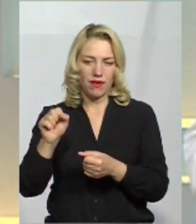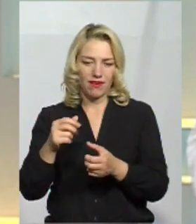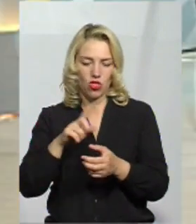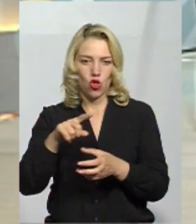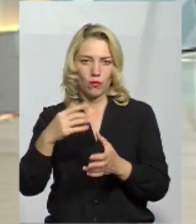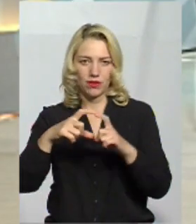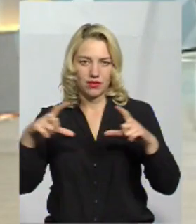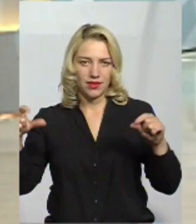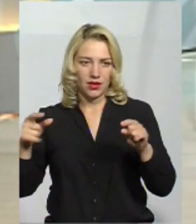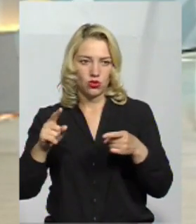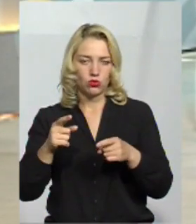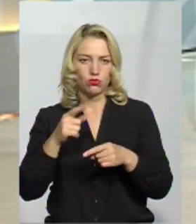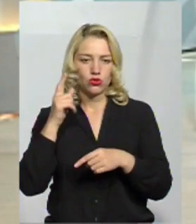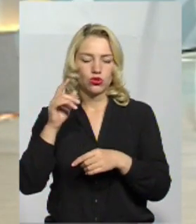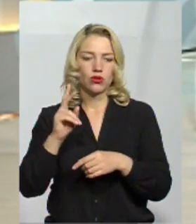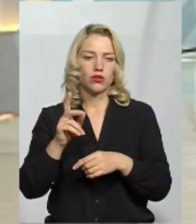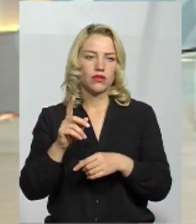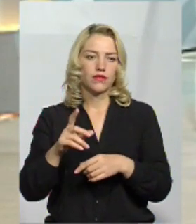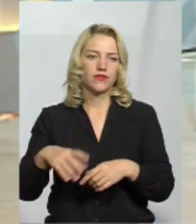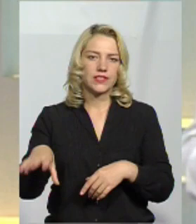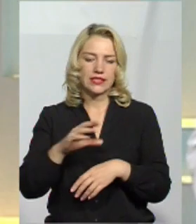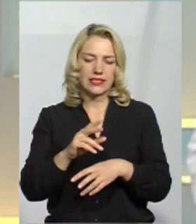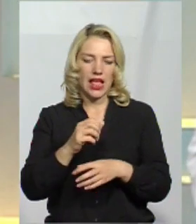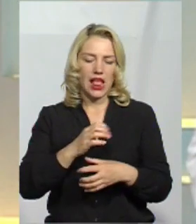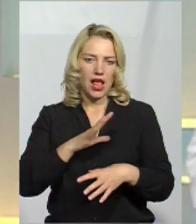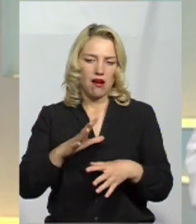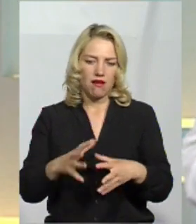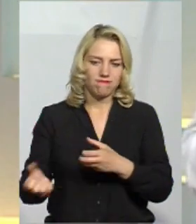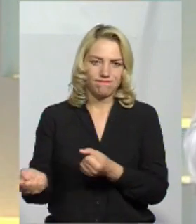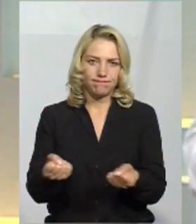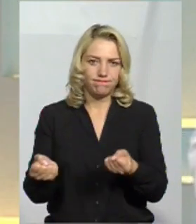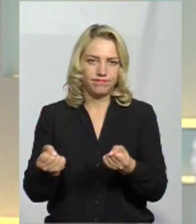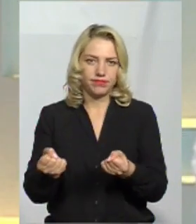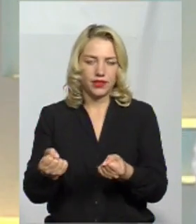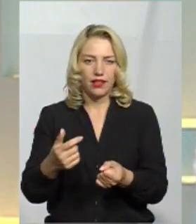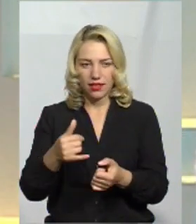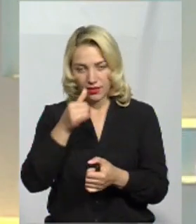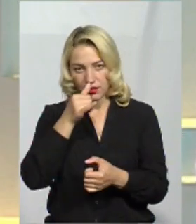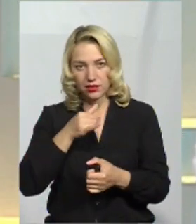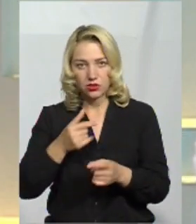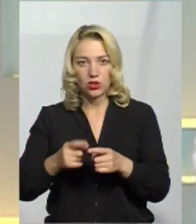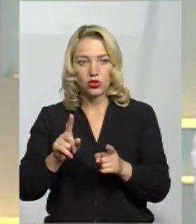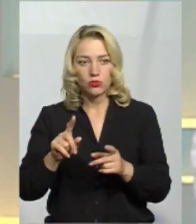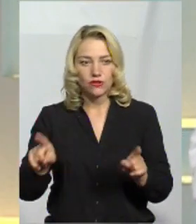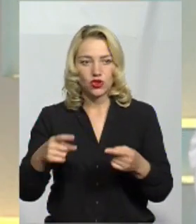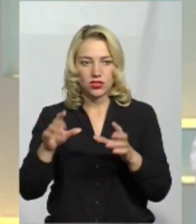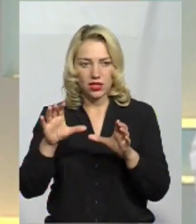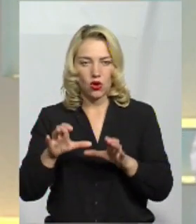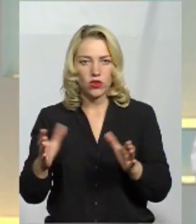те, що монополію на нові автомобілі у нас тримають олігархи. Саме вони підтримували і підбурхували до того, щоб в нас зараз творили закон,